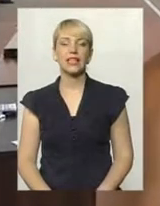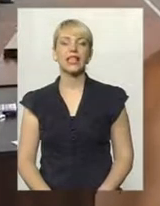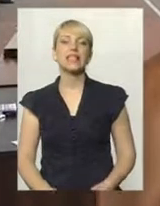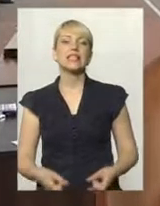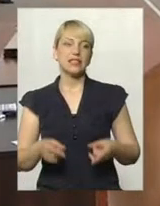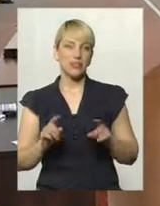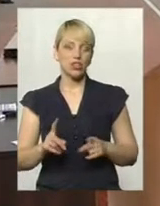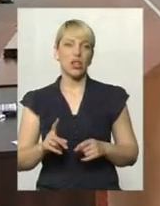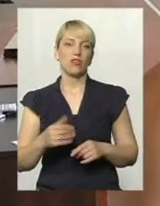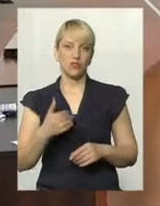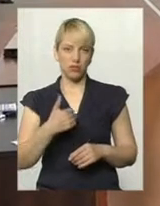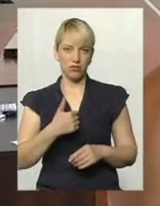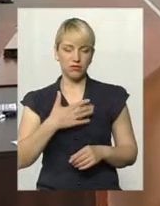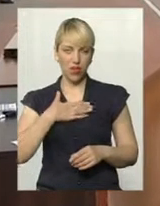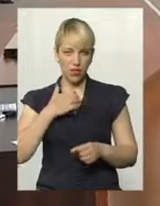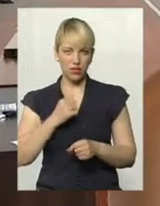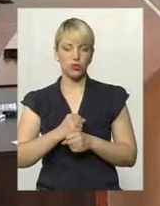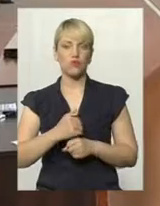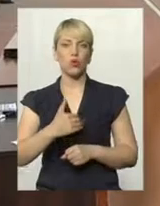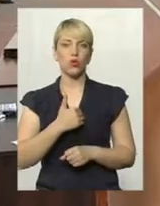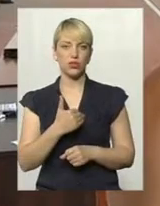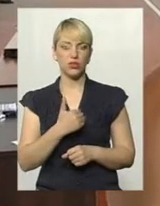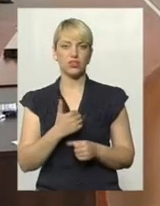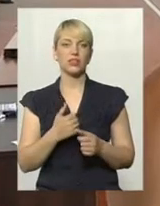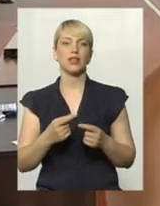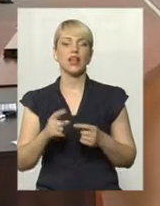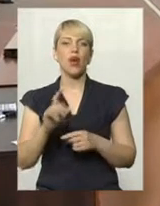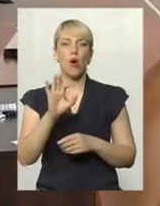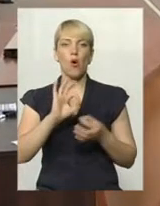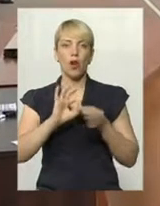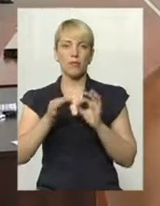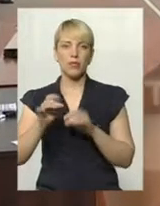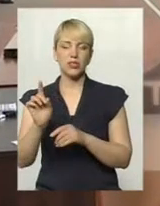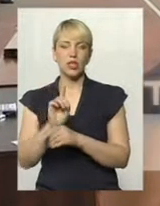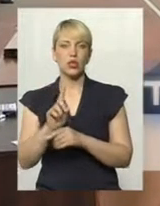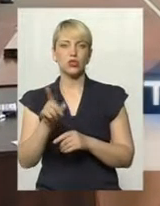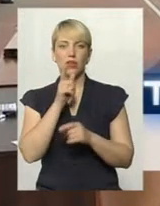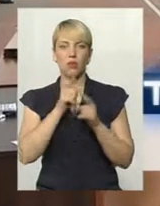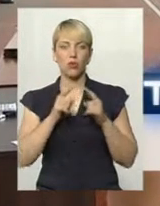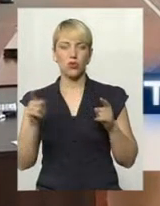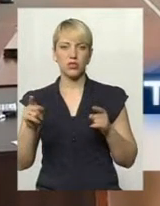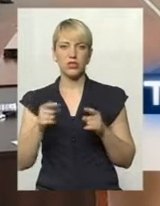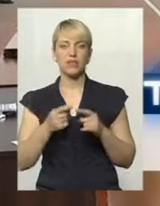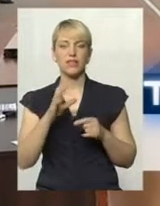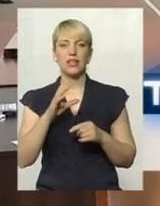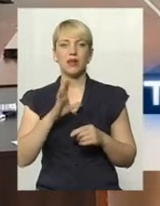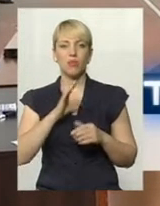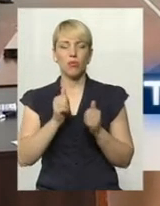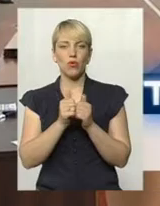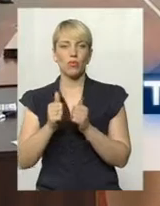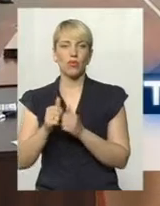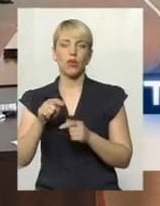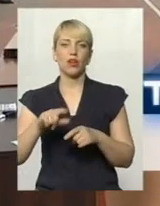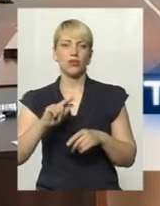Звичайно, налаштовувалися, звичайно, хотілося насамперед Олімпійські нормативи виконати, тому що на протязі сезона ми були все поряд-поряд. А то